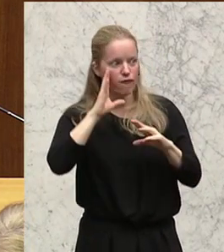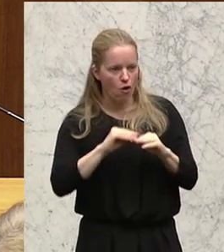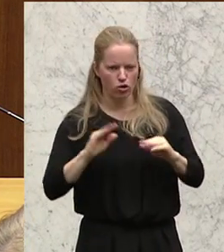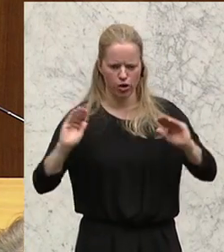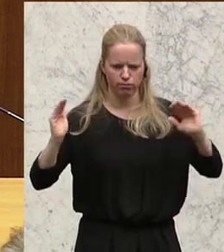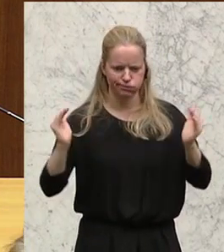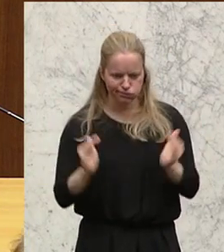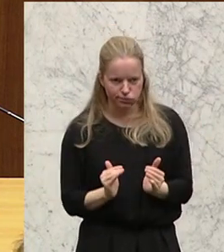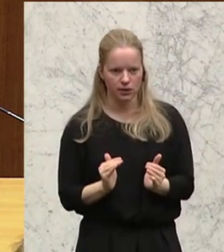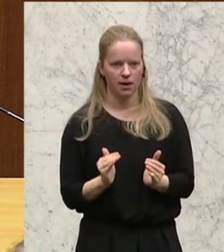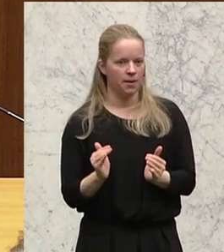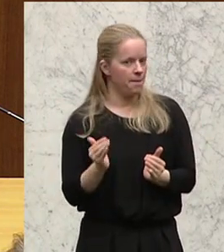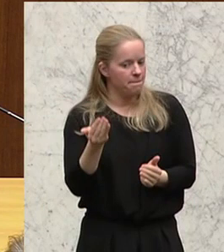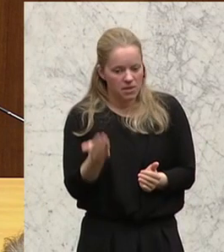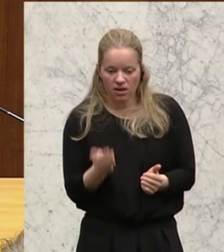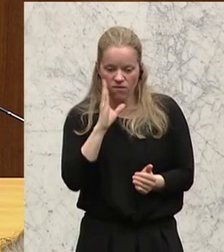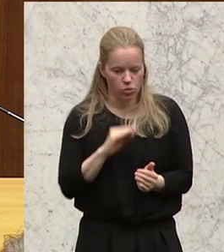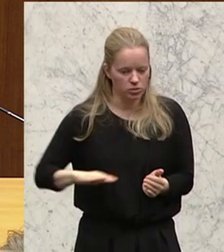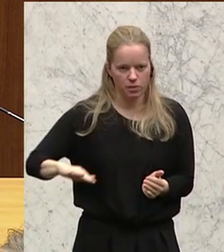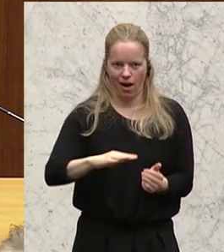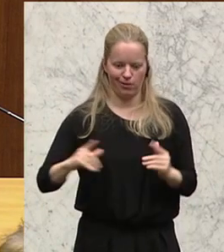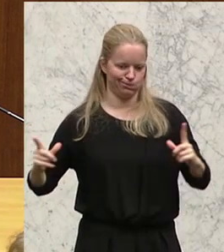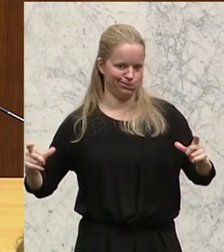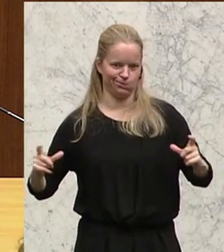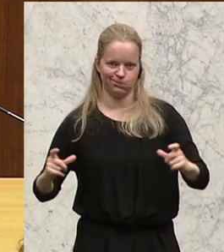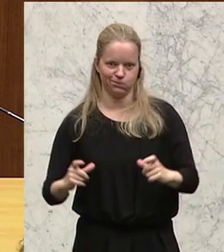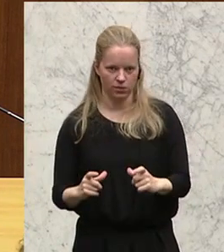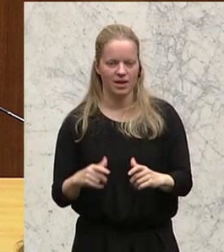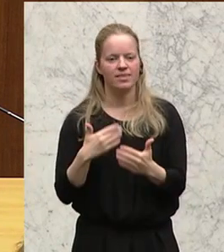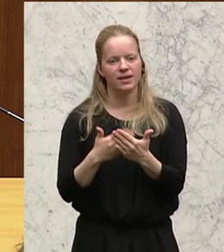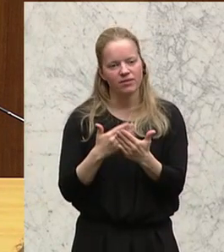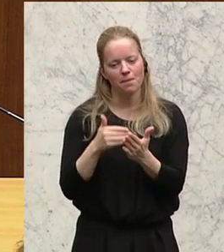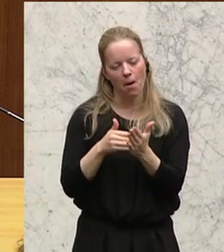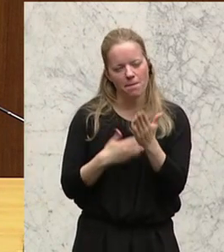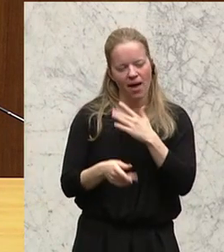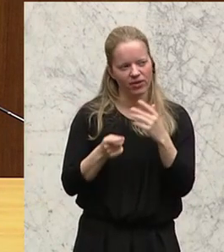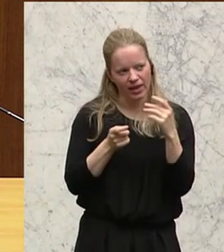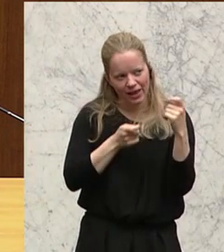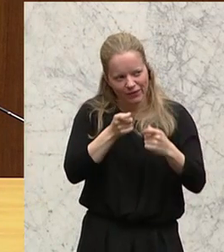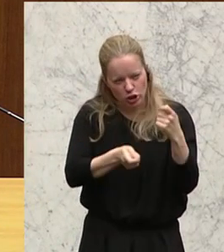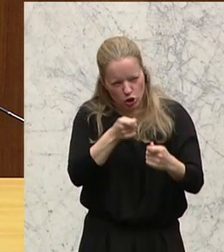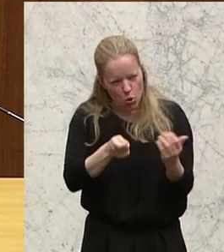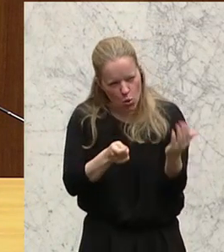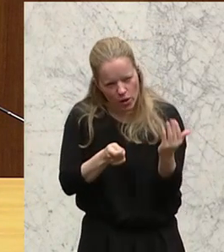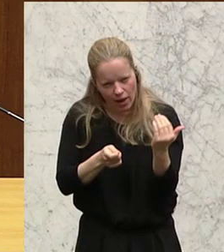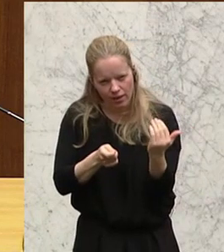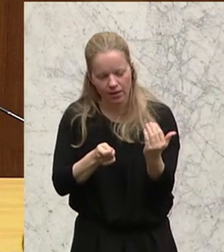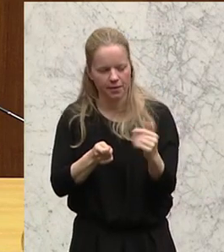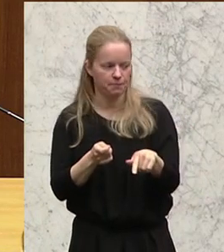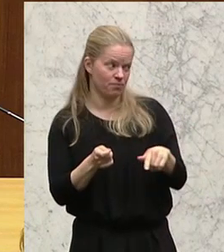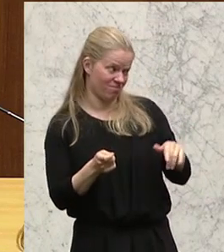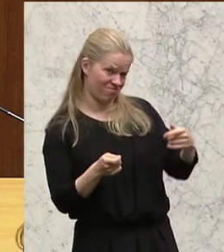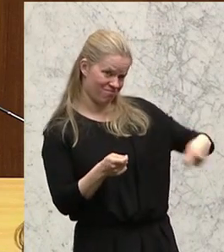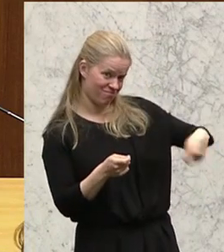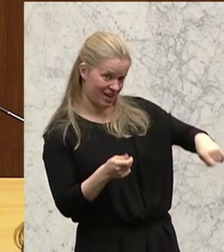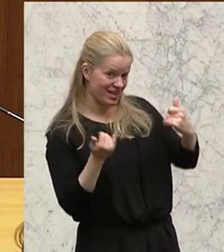Mietwohnungssektor. Drum Investitionsanreize und keine weiteren Reglementierungen. Herr Abgeordneter, Sie